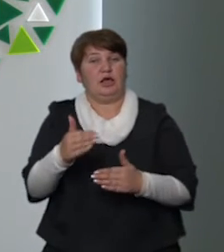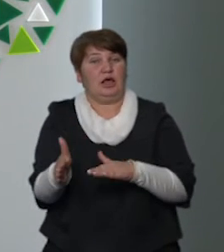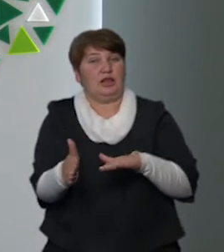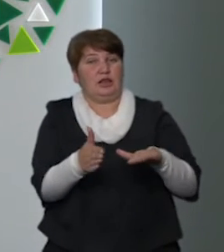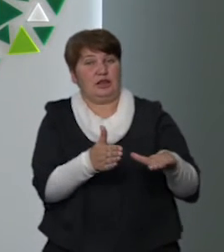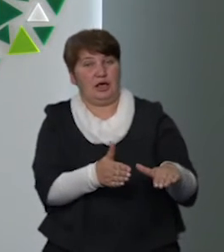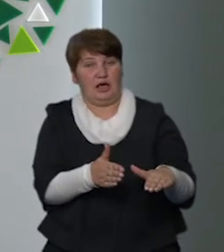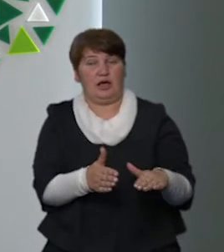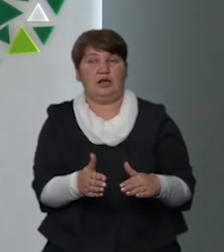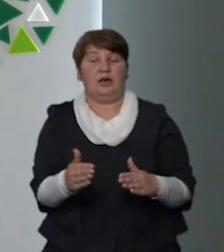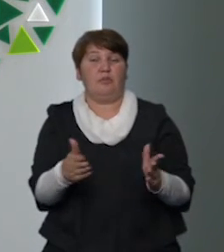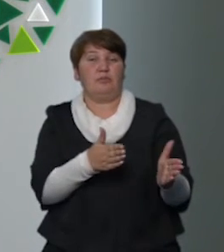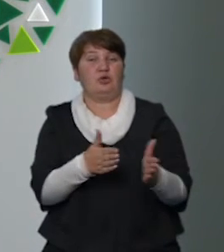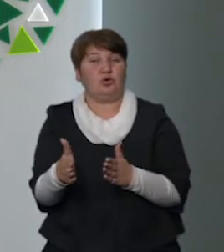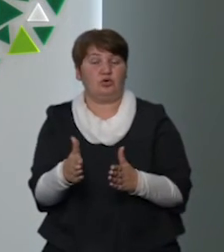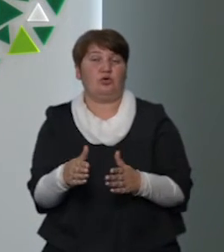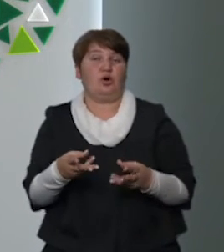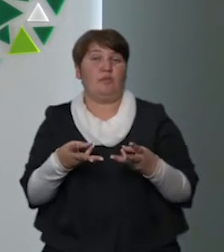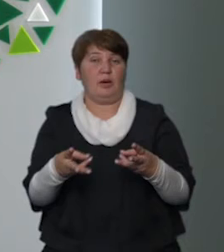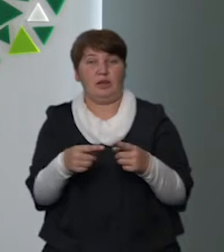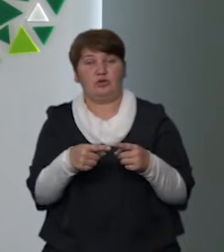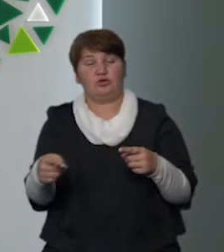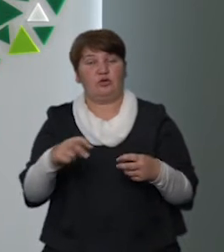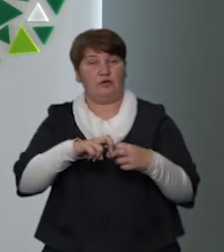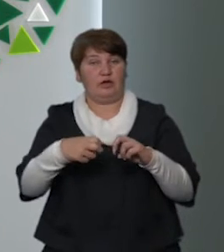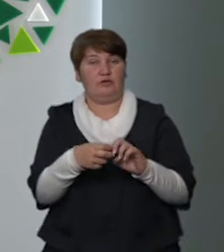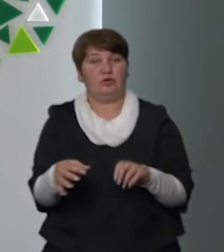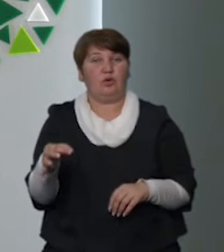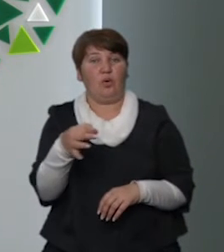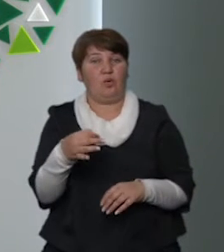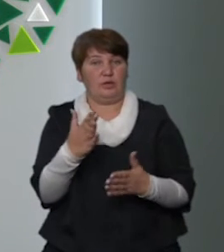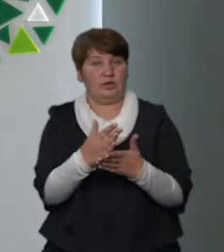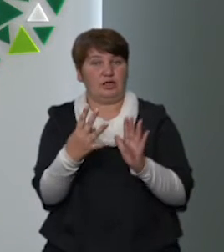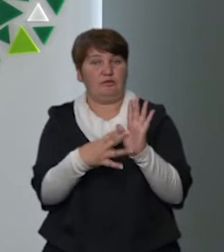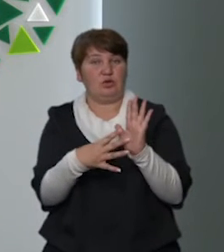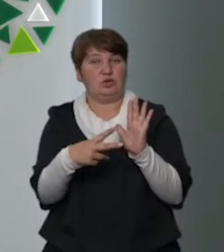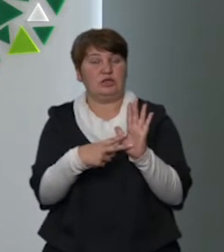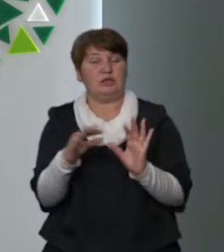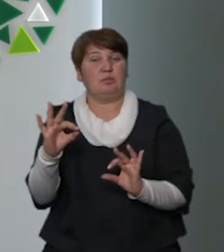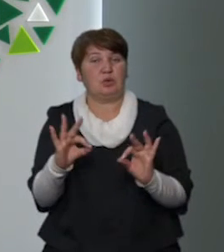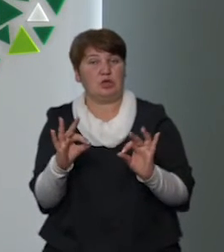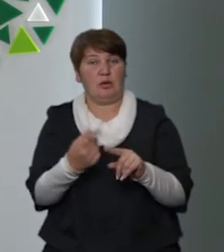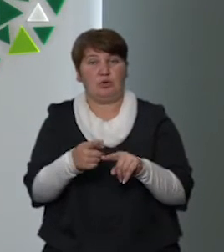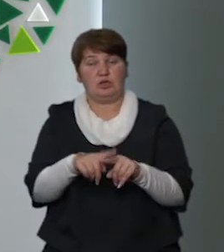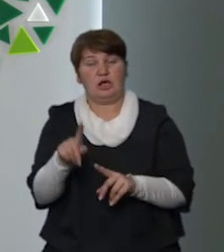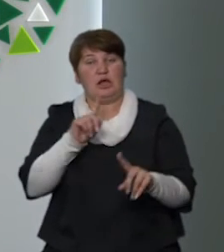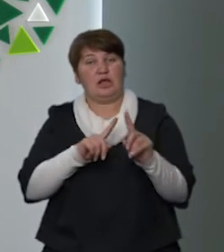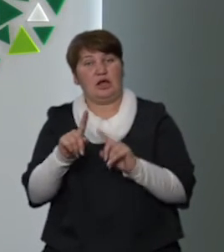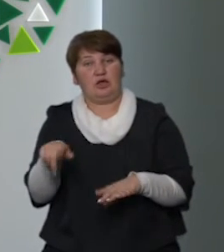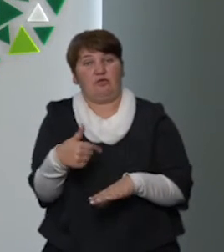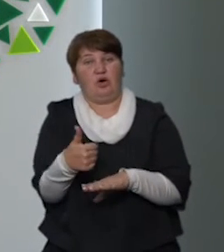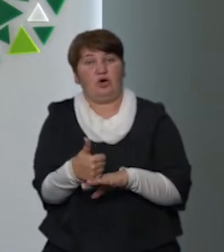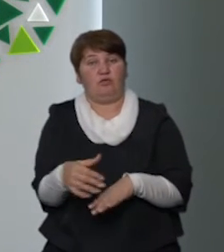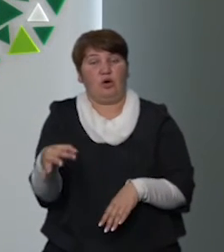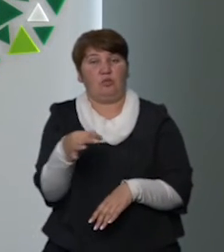Рівень підготовки до опалювального сезону в Івано-Франківській області складає 97%. Про це на нараді у голови